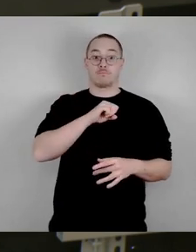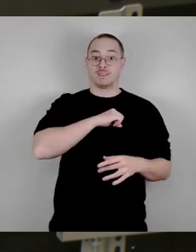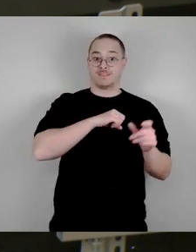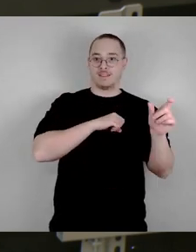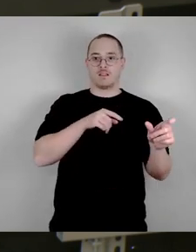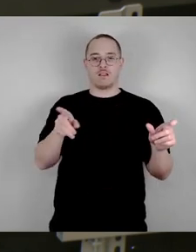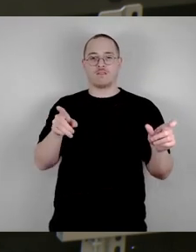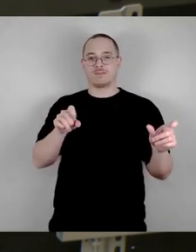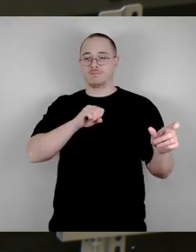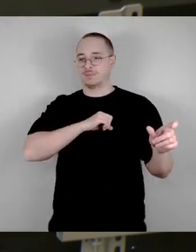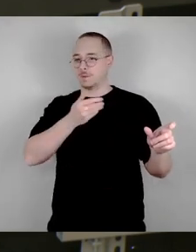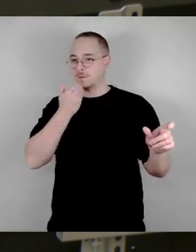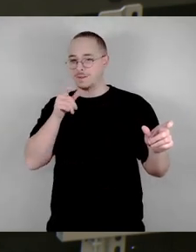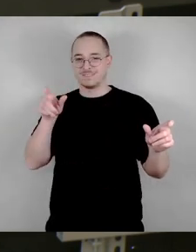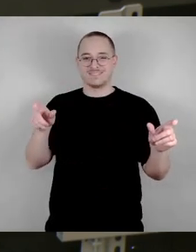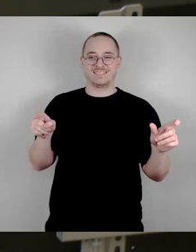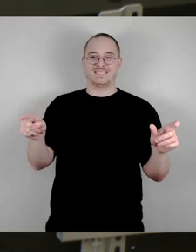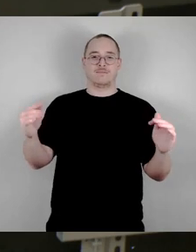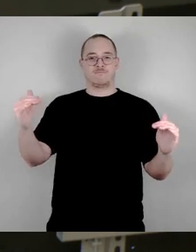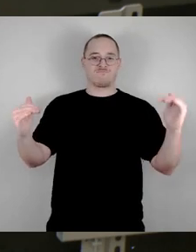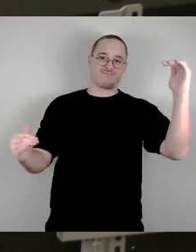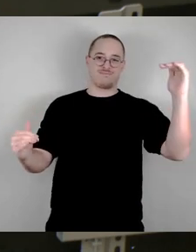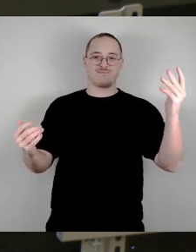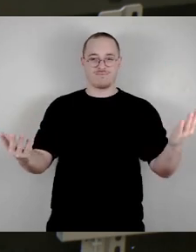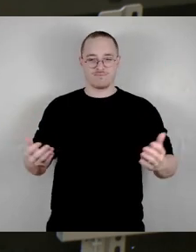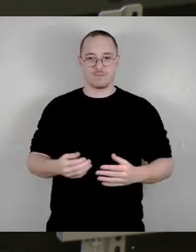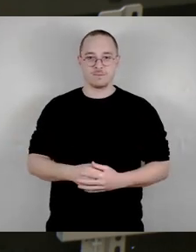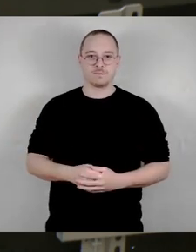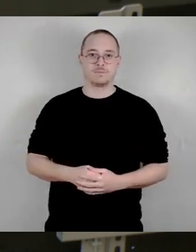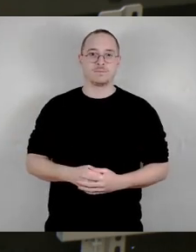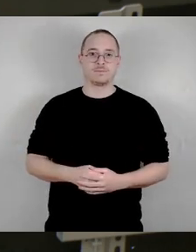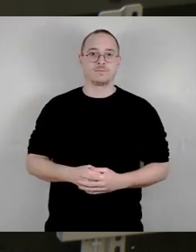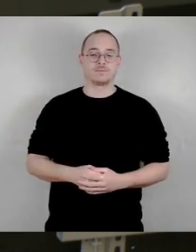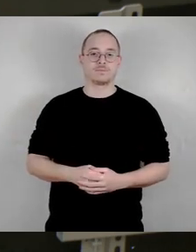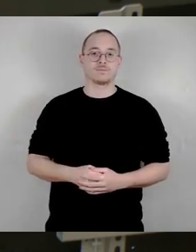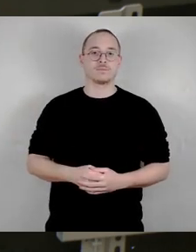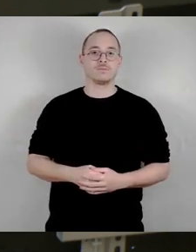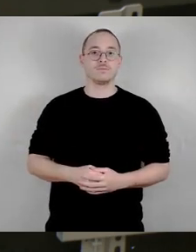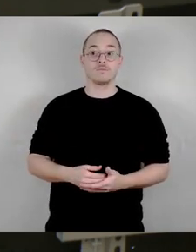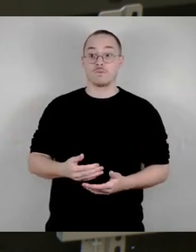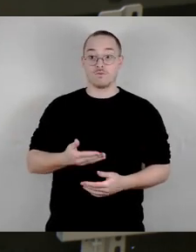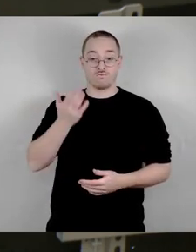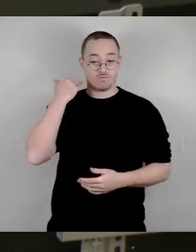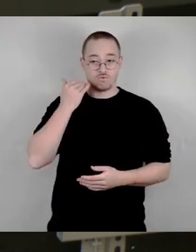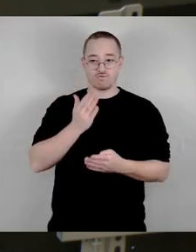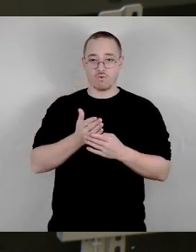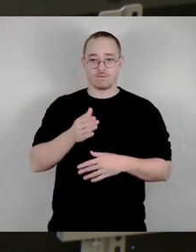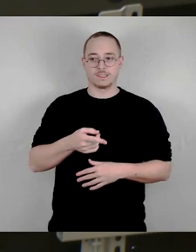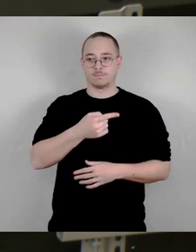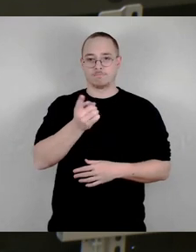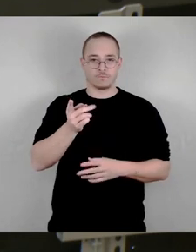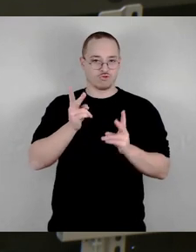weise formuliert, dass Sie den alten Leipziger Bahnhof entwickeln wollen mit der Überschrift